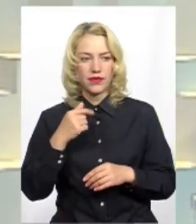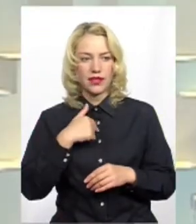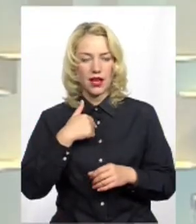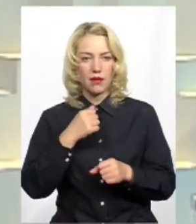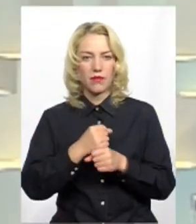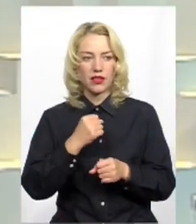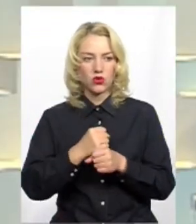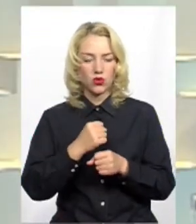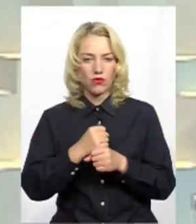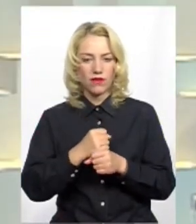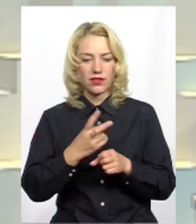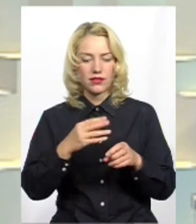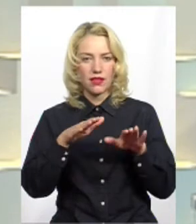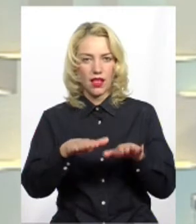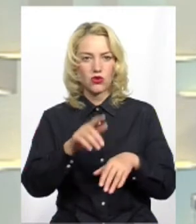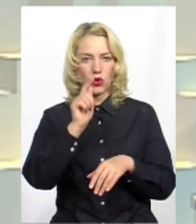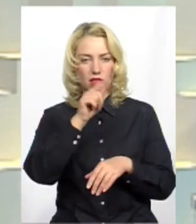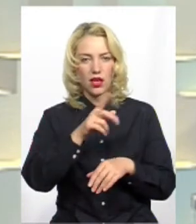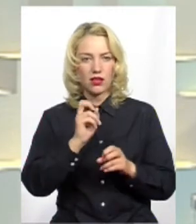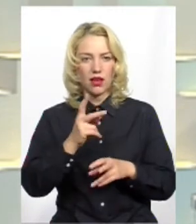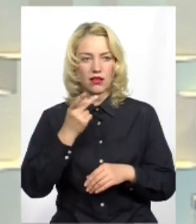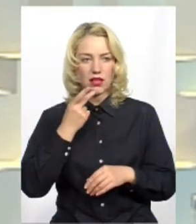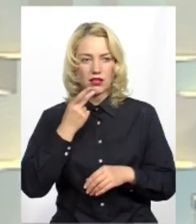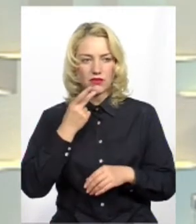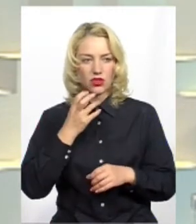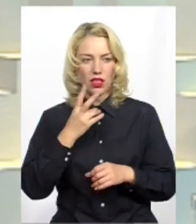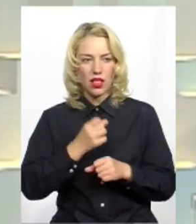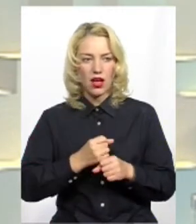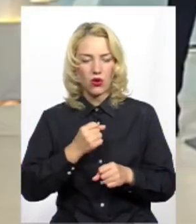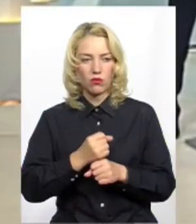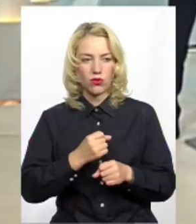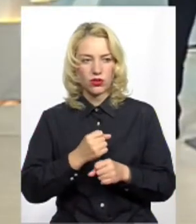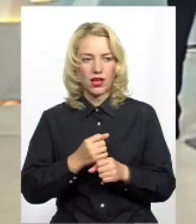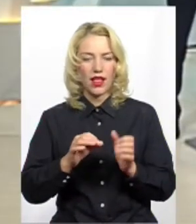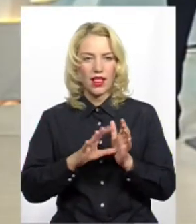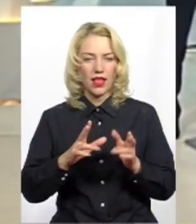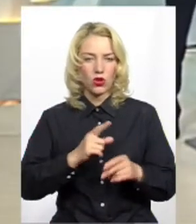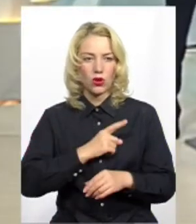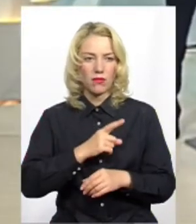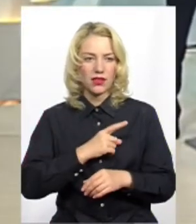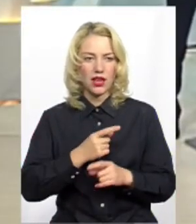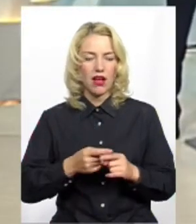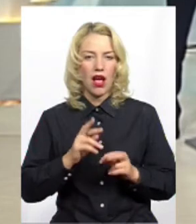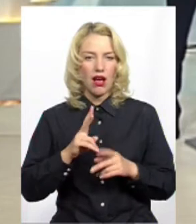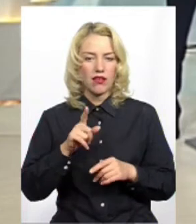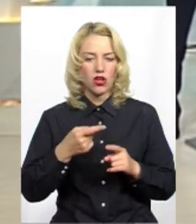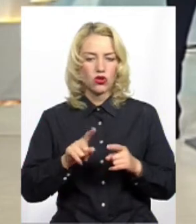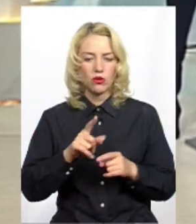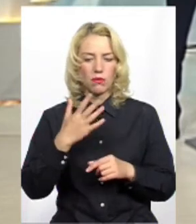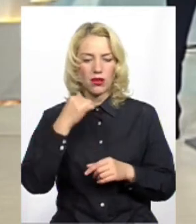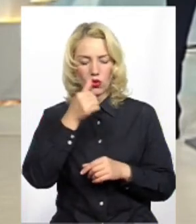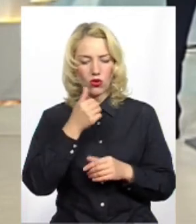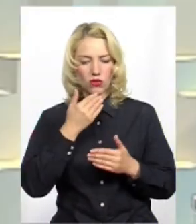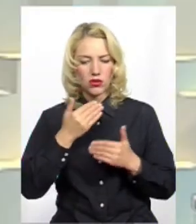Працював я стаціонарно, як зазвичай, на роботі електромонтером в Данці. А як же тоді з тим, що проживали п'ять років